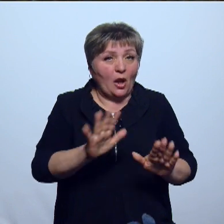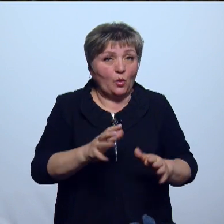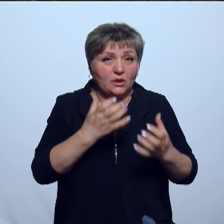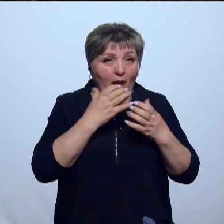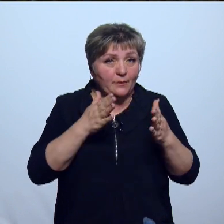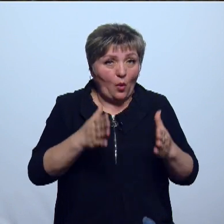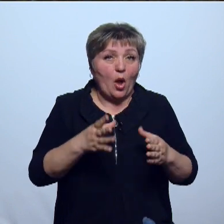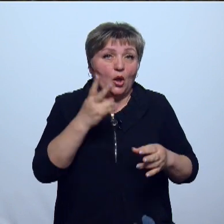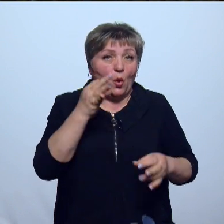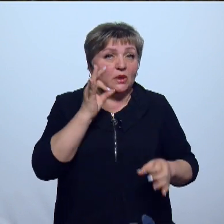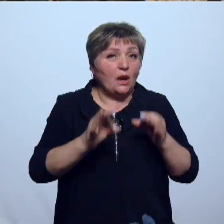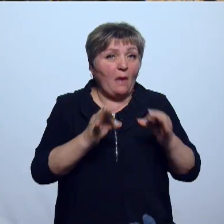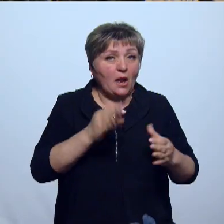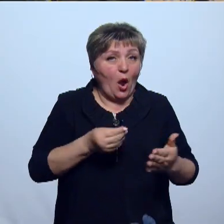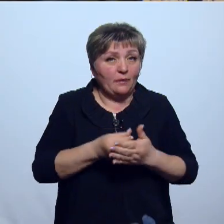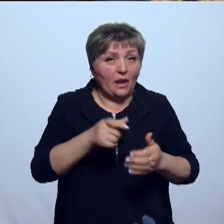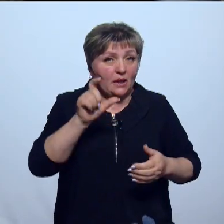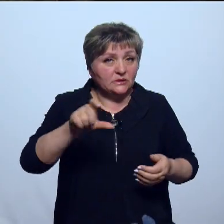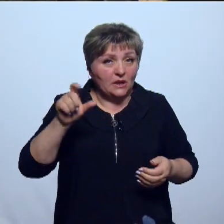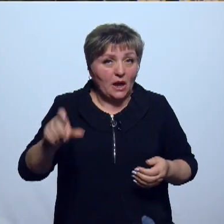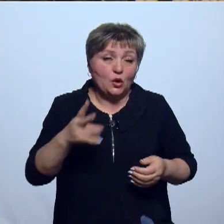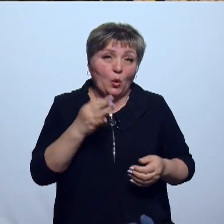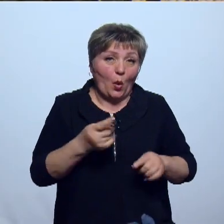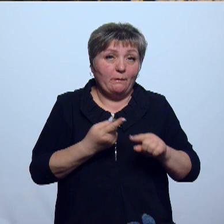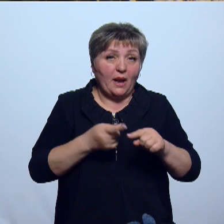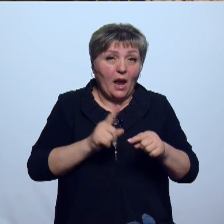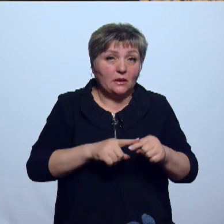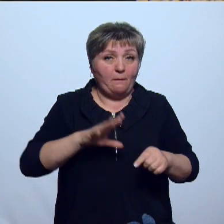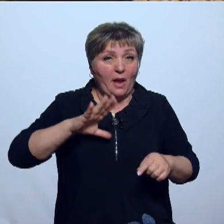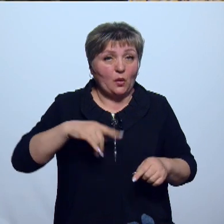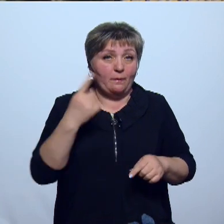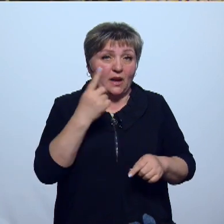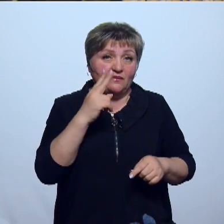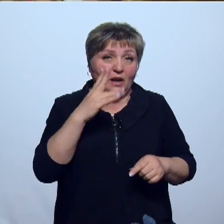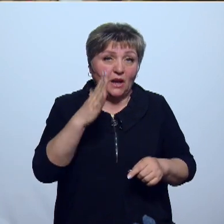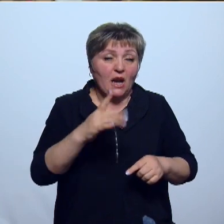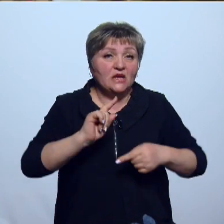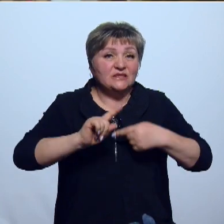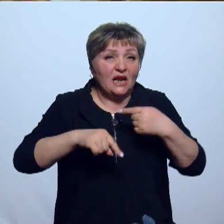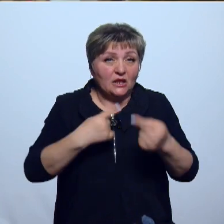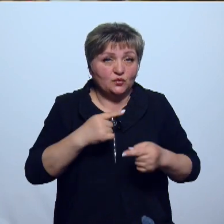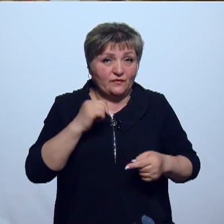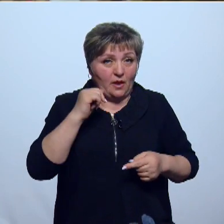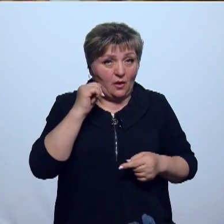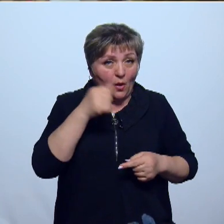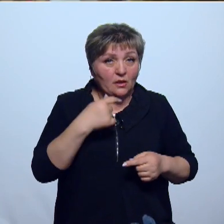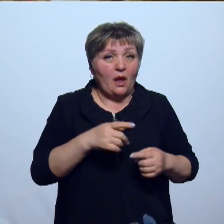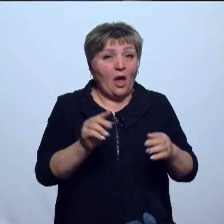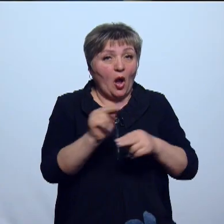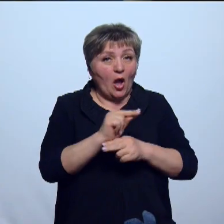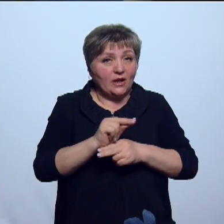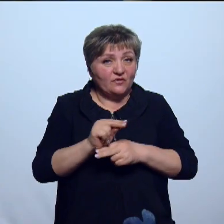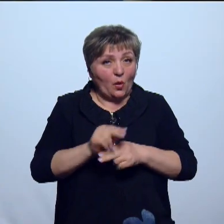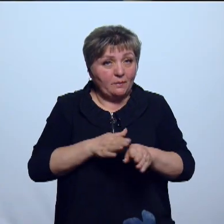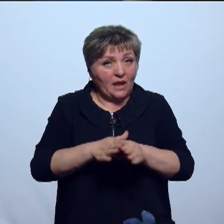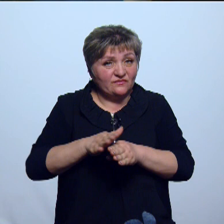равномерную оплату для населения, но при этом потом, в первом квартале года следующего, за календарным производится корректировка.